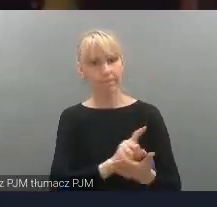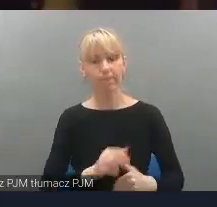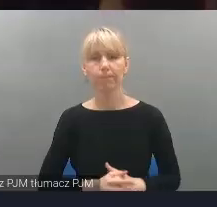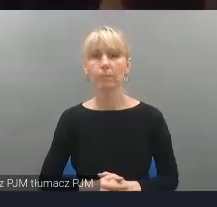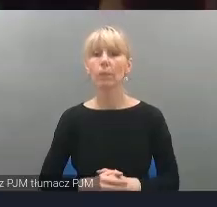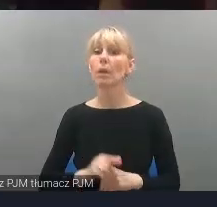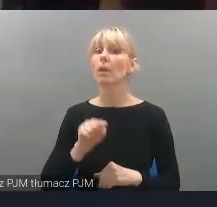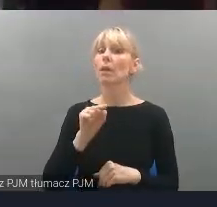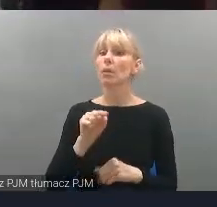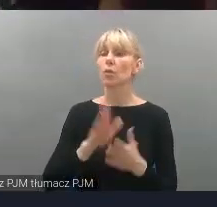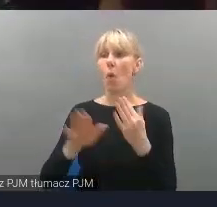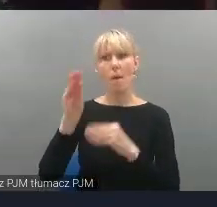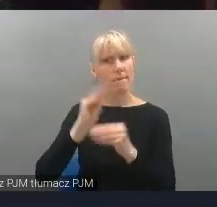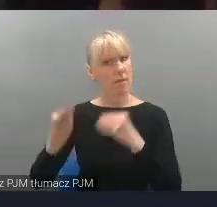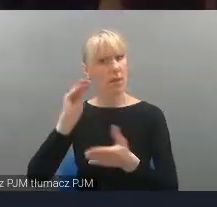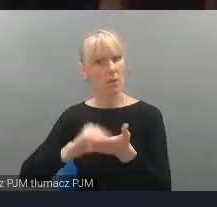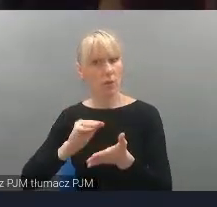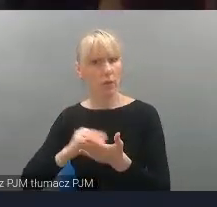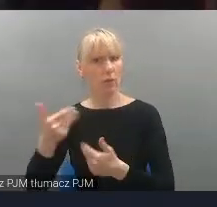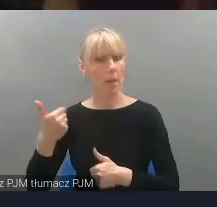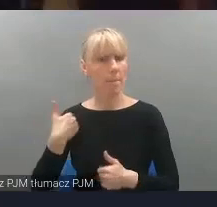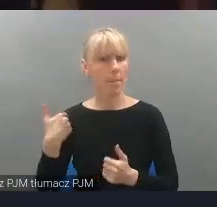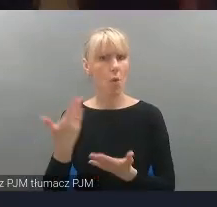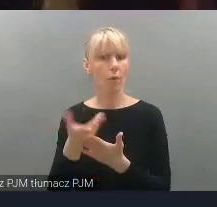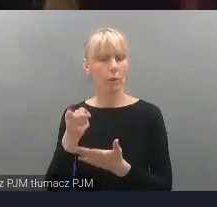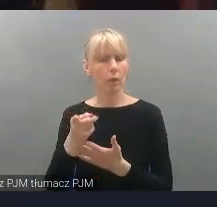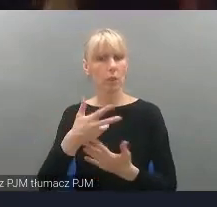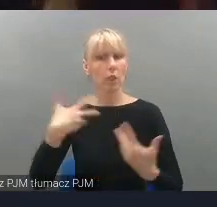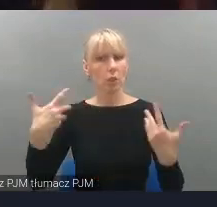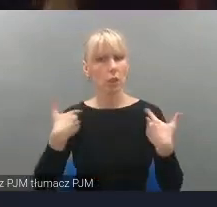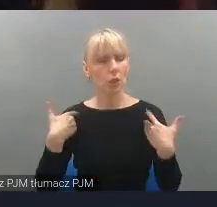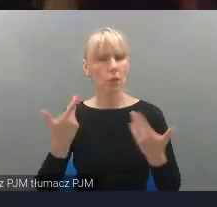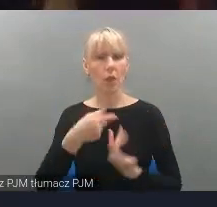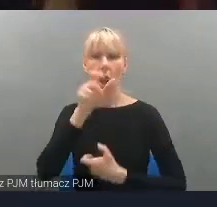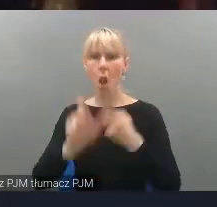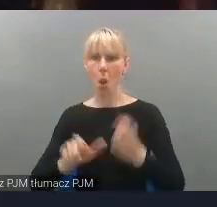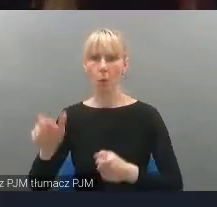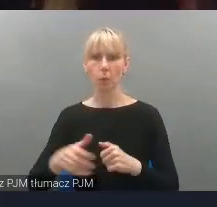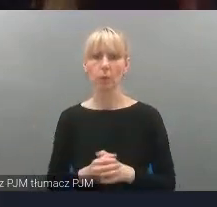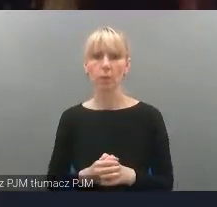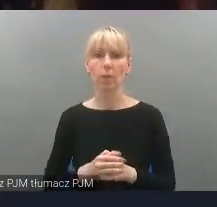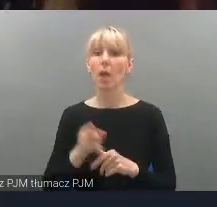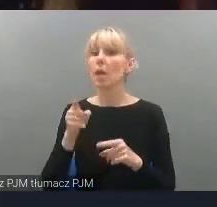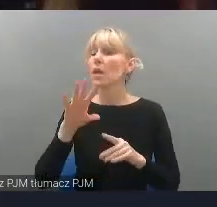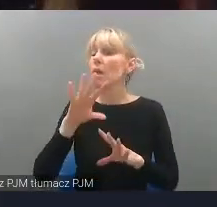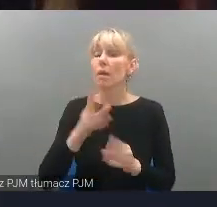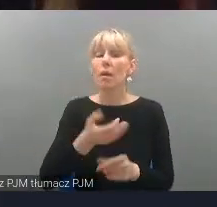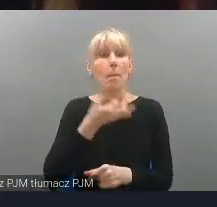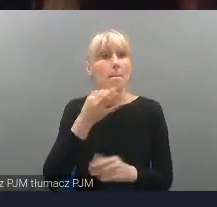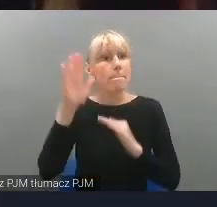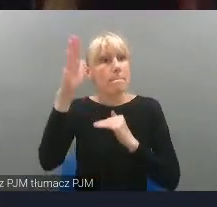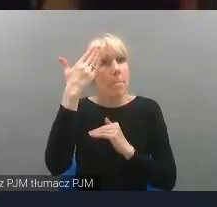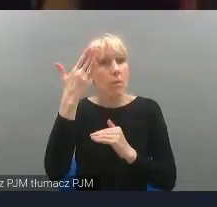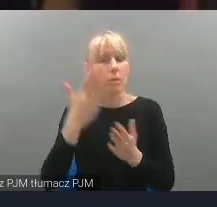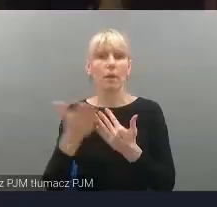dawało im większe możliwości poznania rzeczywistości, porównywalne z doświadczeniami osób nieposiadających